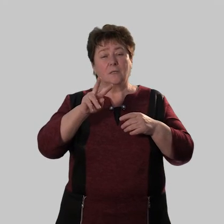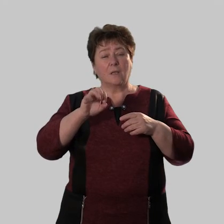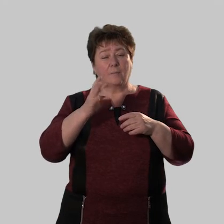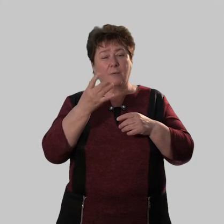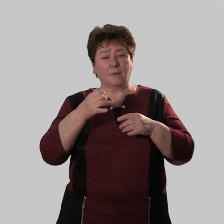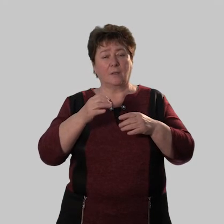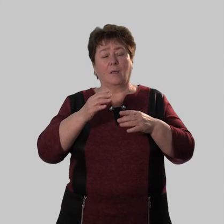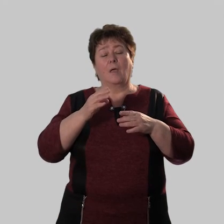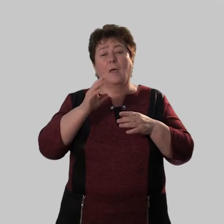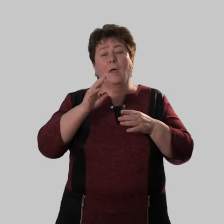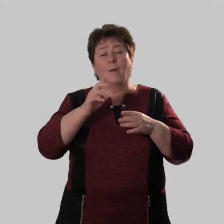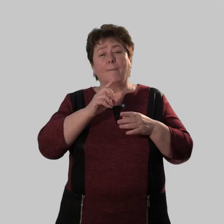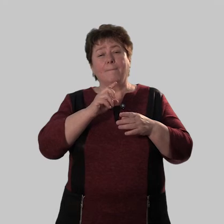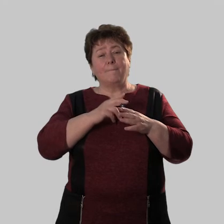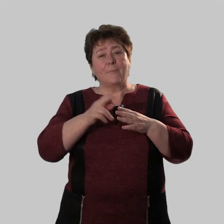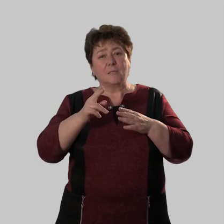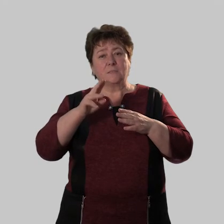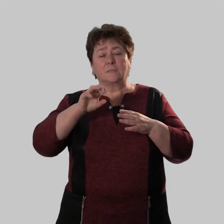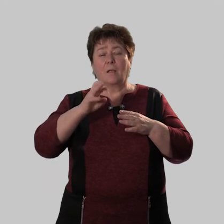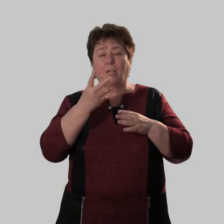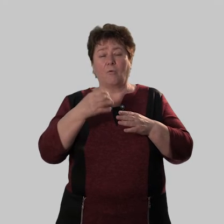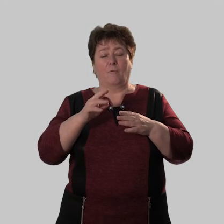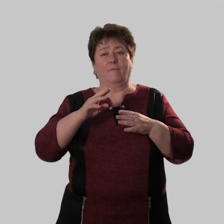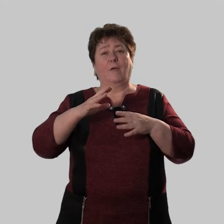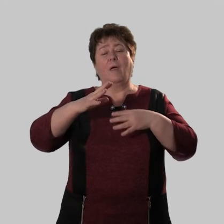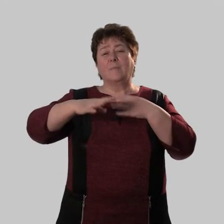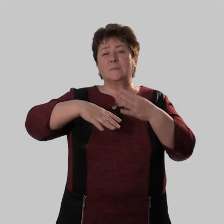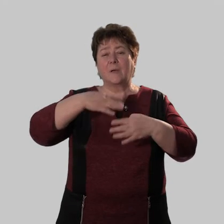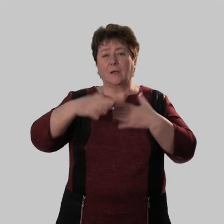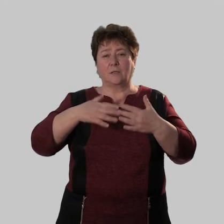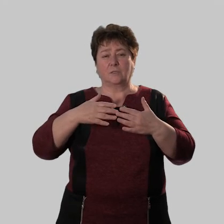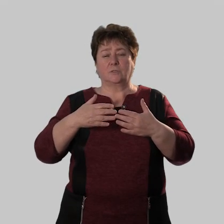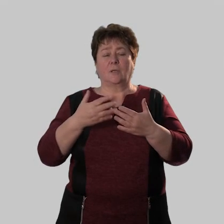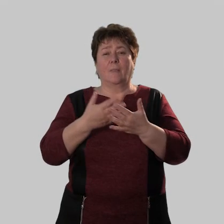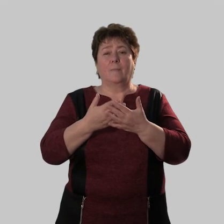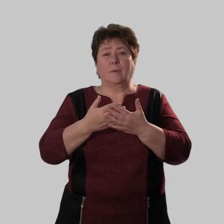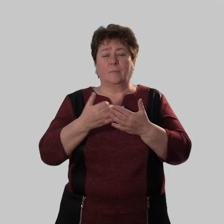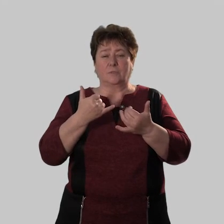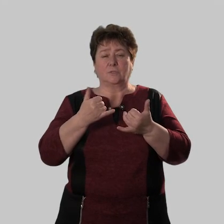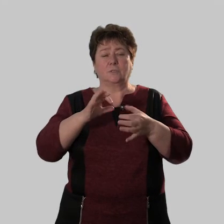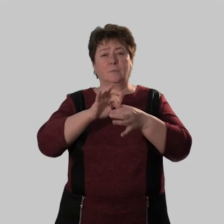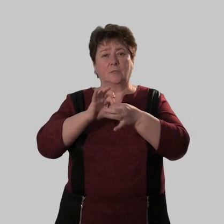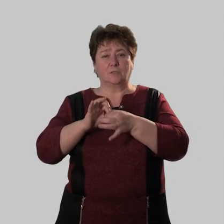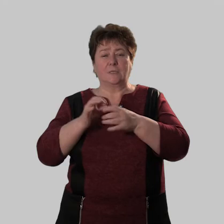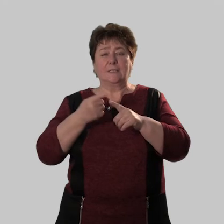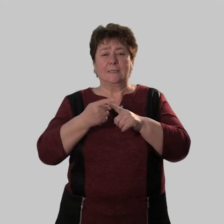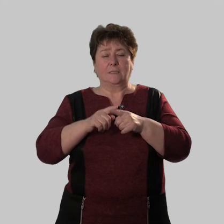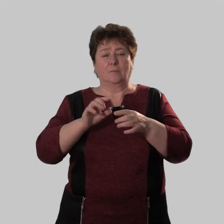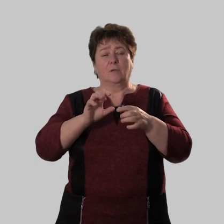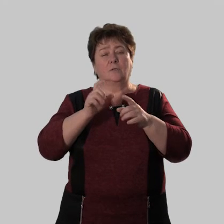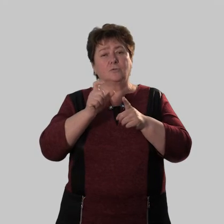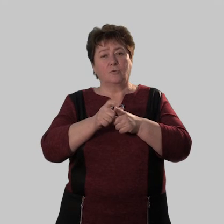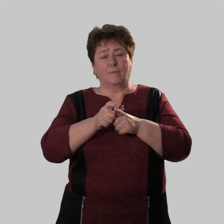безалаберный бестолковый и беспорядочный давайте приведем пример предложения с этим